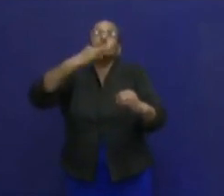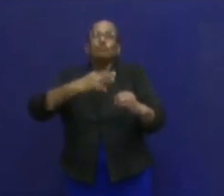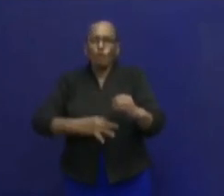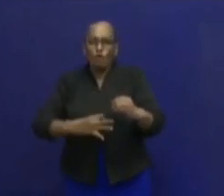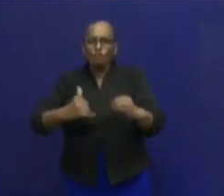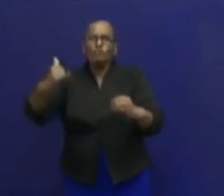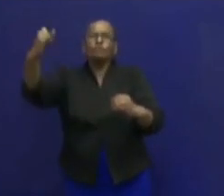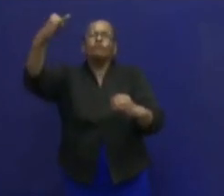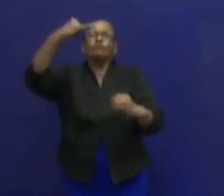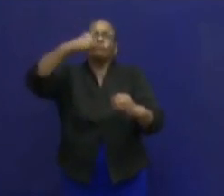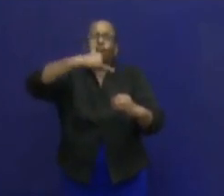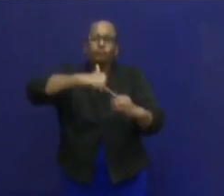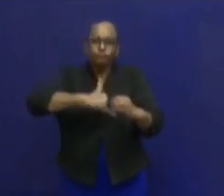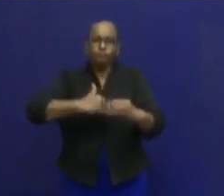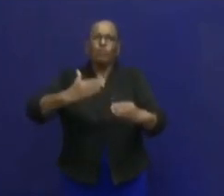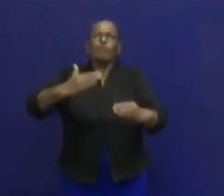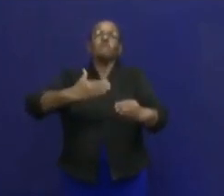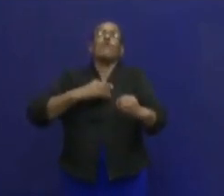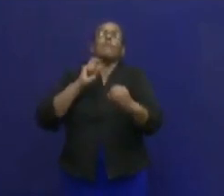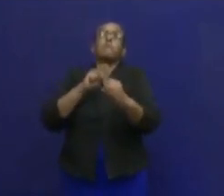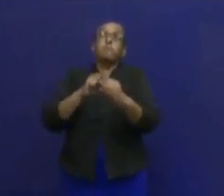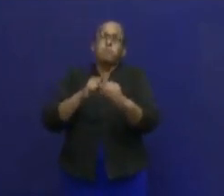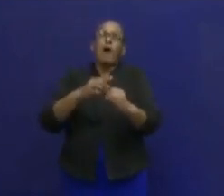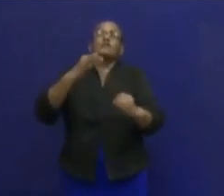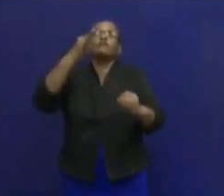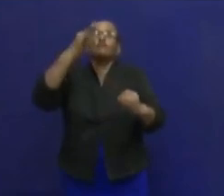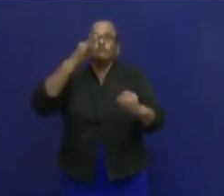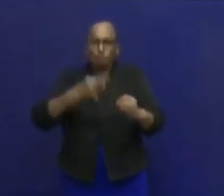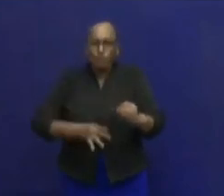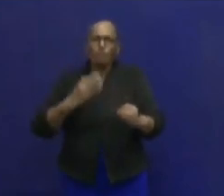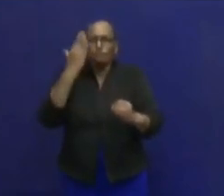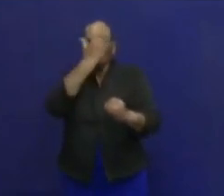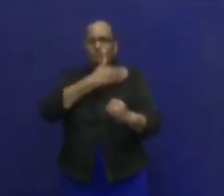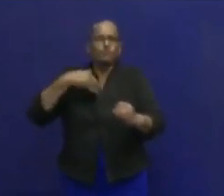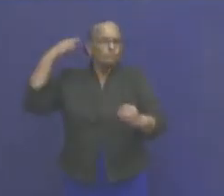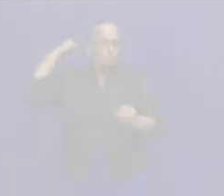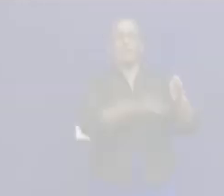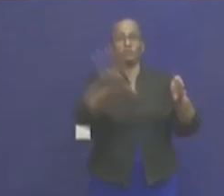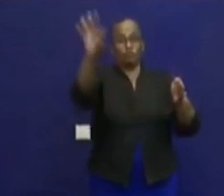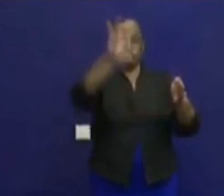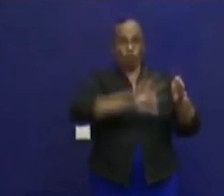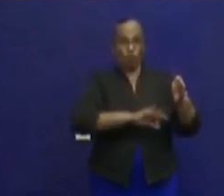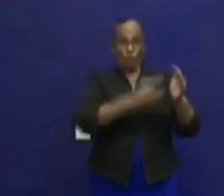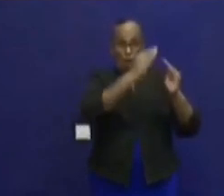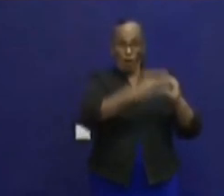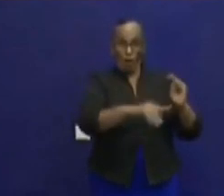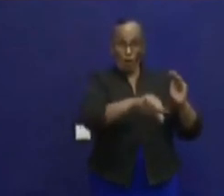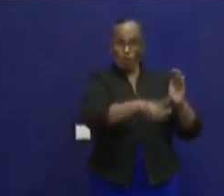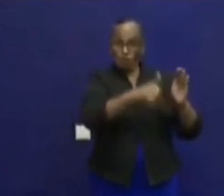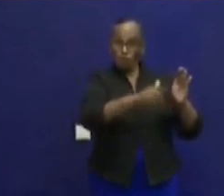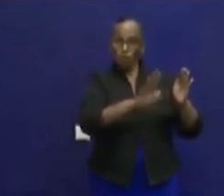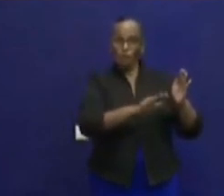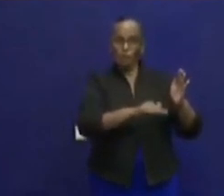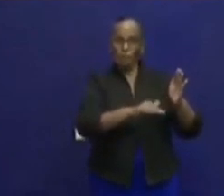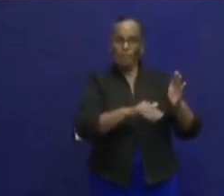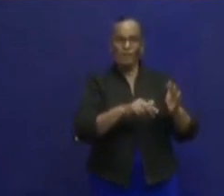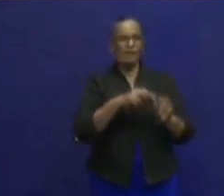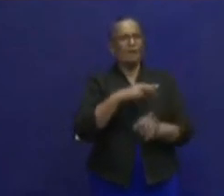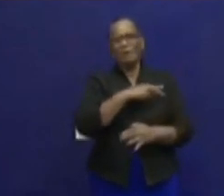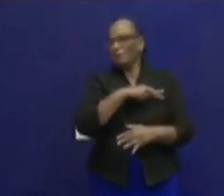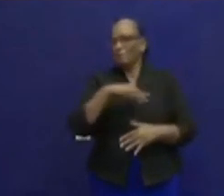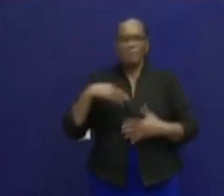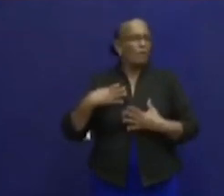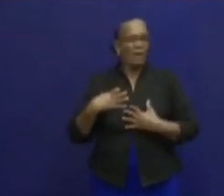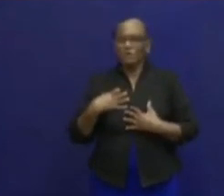Het streven is om een ieder voor Pasen thuis te hebben. Wij Surinamers hebben het voor onszelf